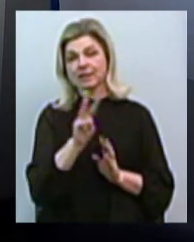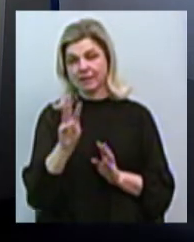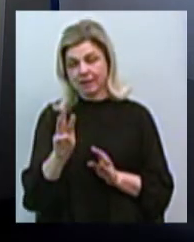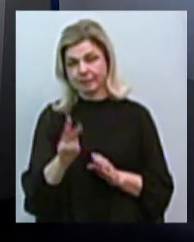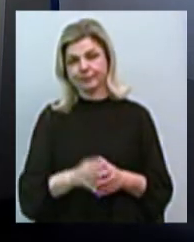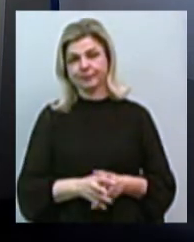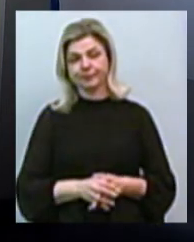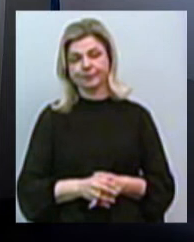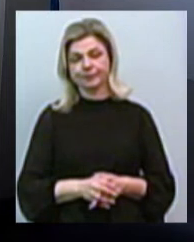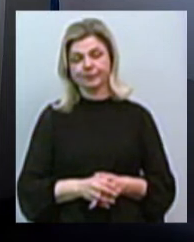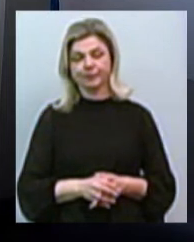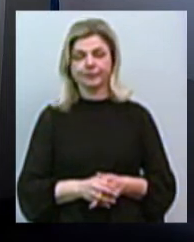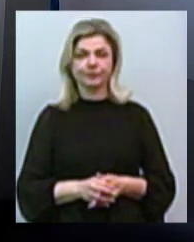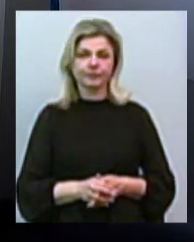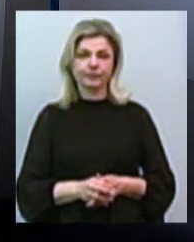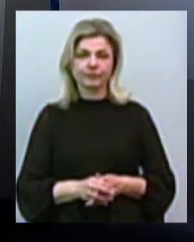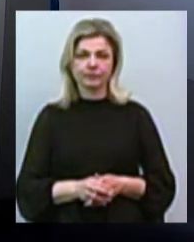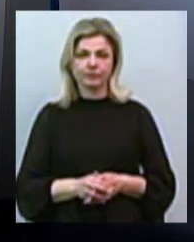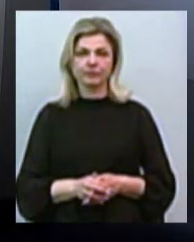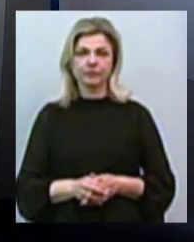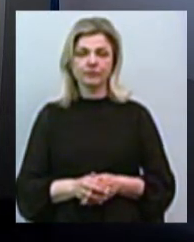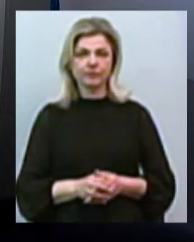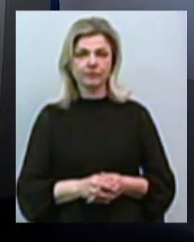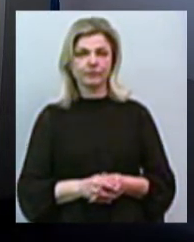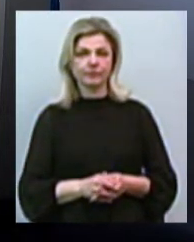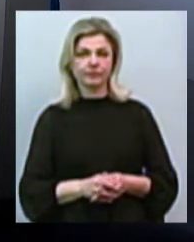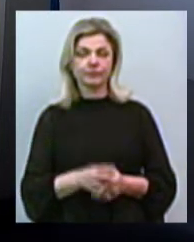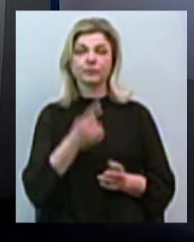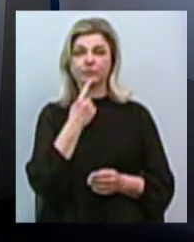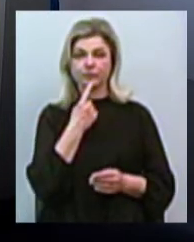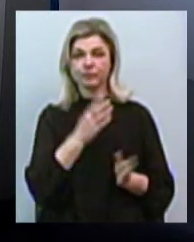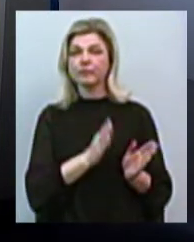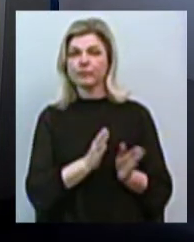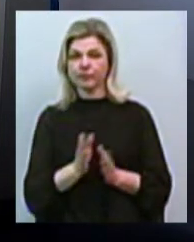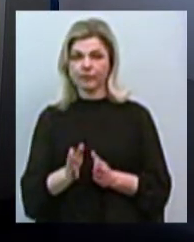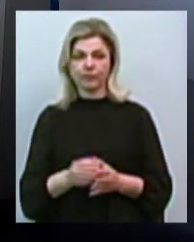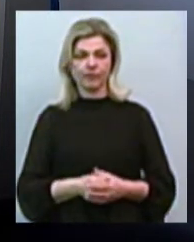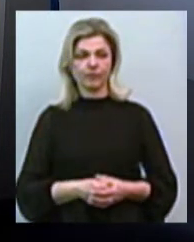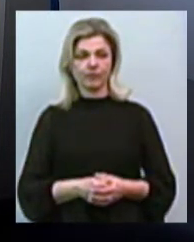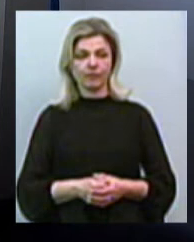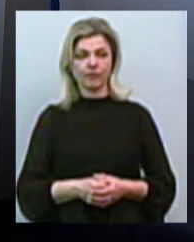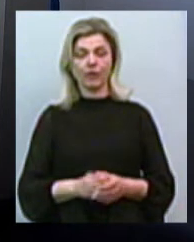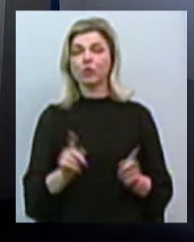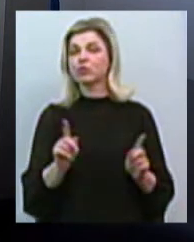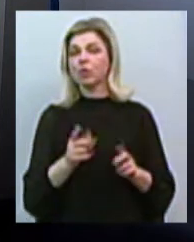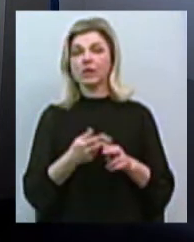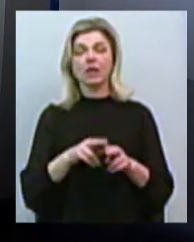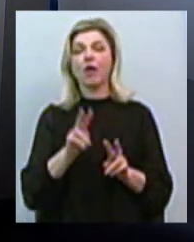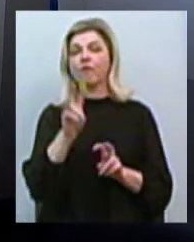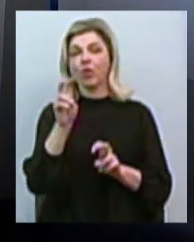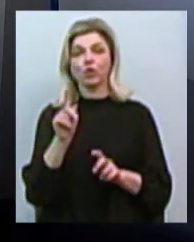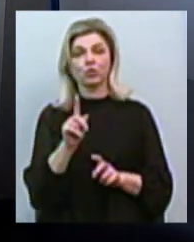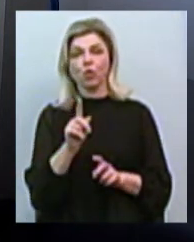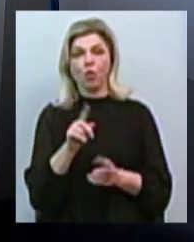Ну і спробуємо по порядку. Що ж це за компанія, яка стала